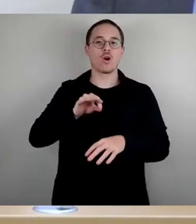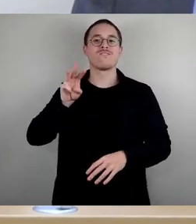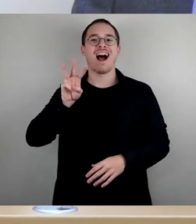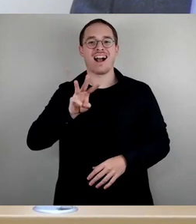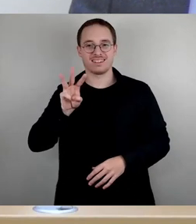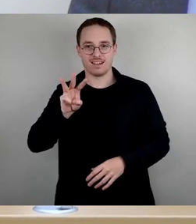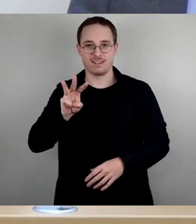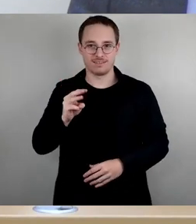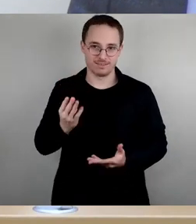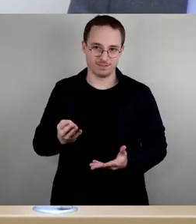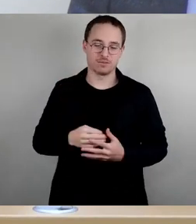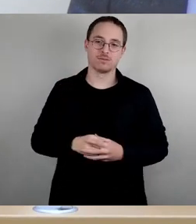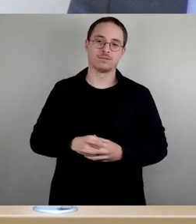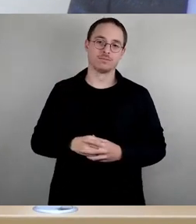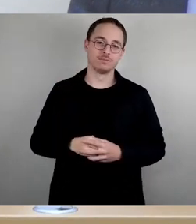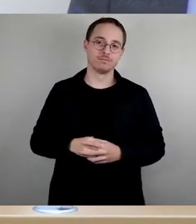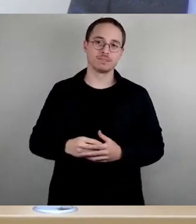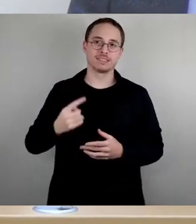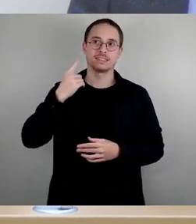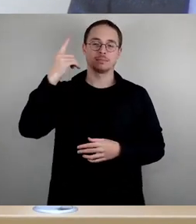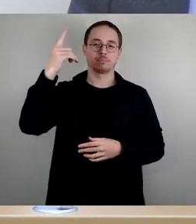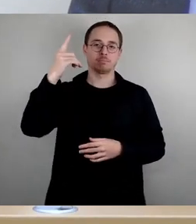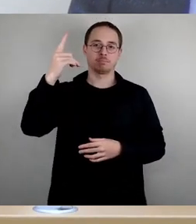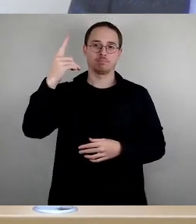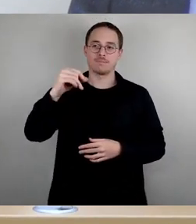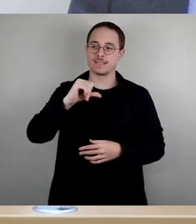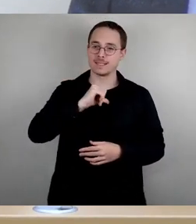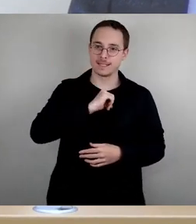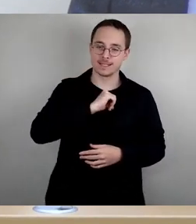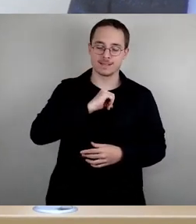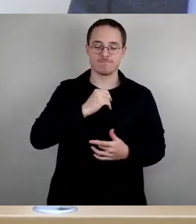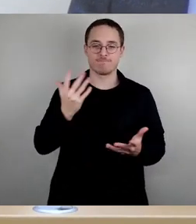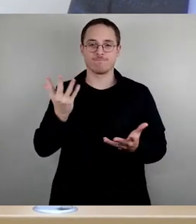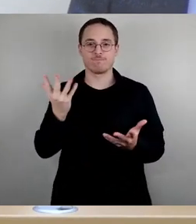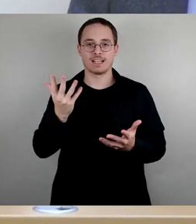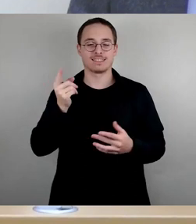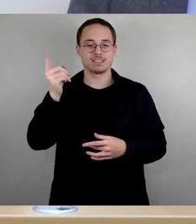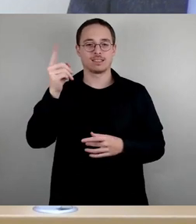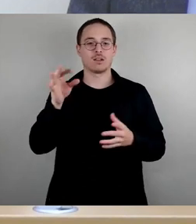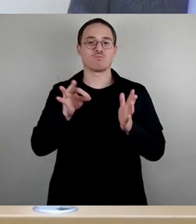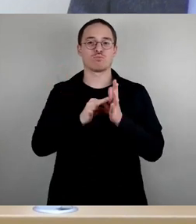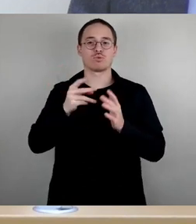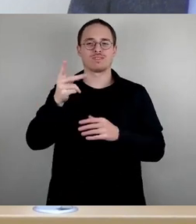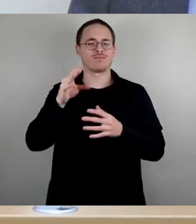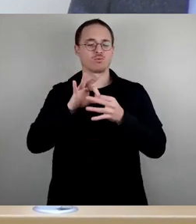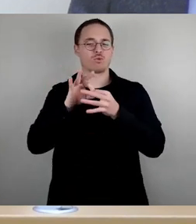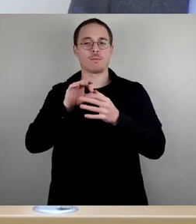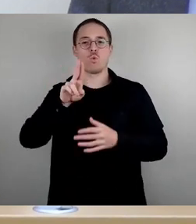dem Topf, wenn es rund um den Ullasdorfer Platz geht. Also herzlich willkommen, Herr Dr. Wagner,